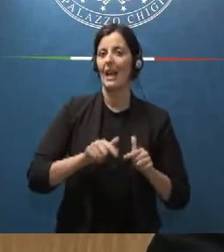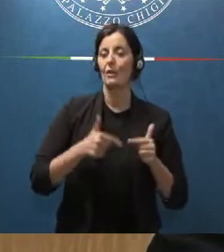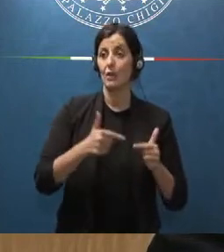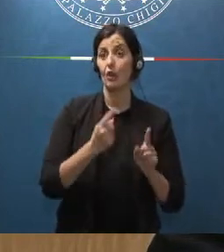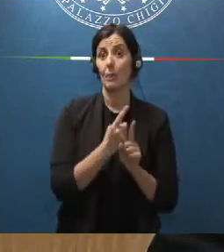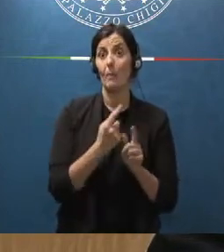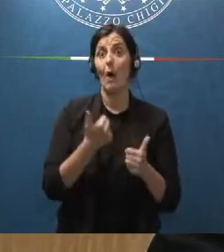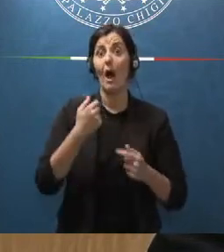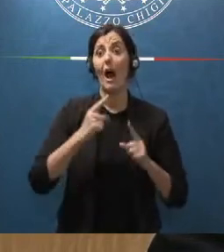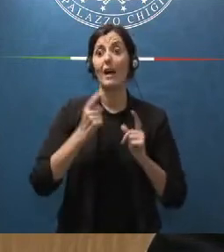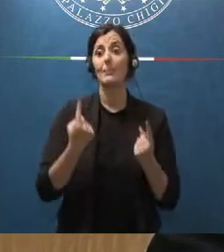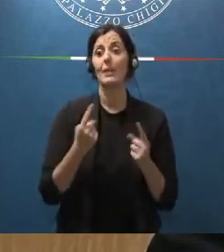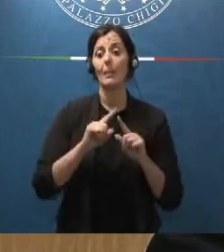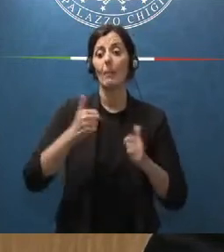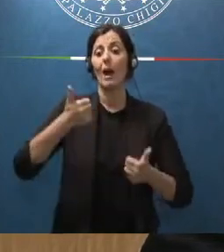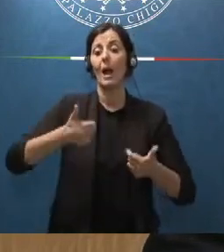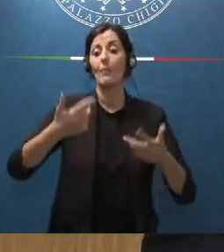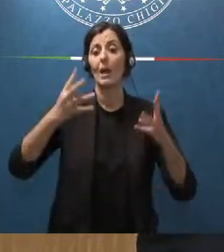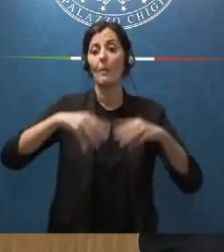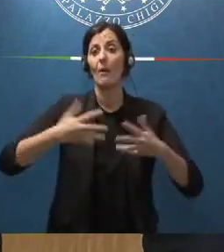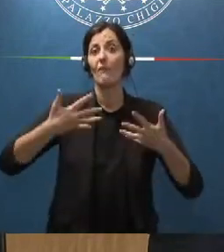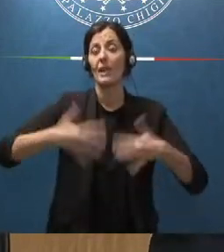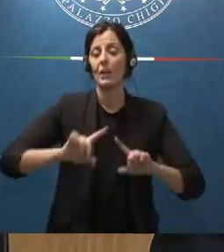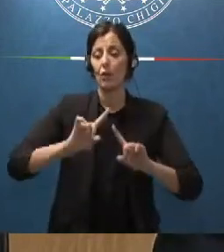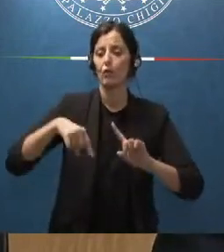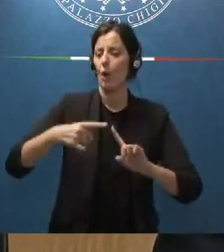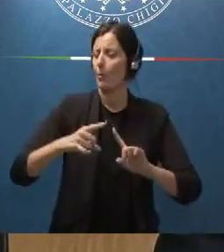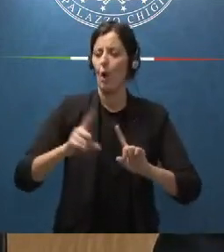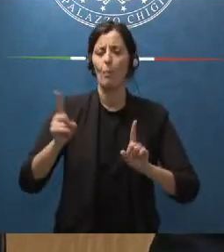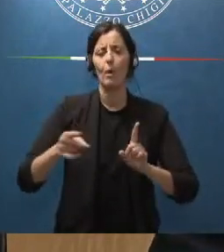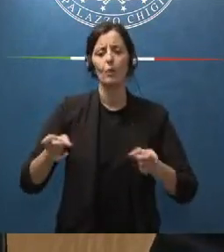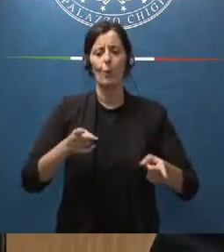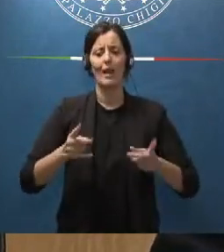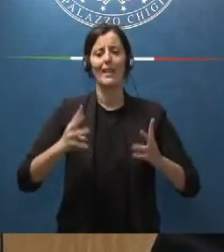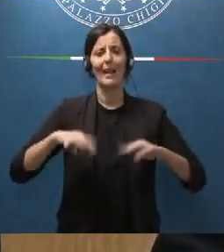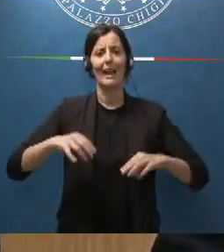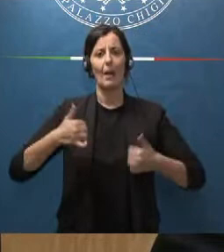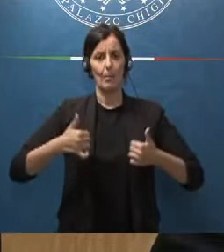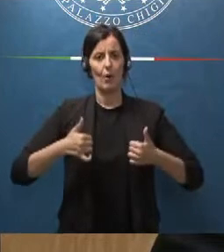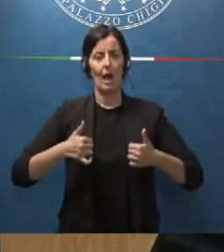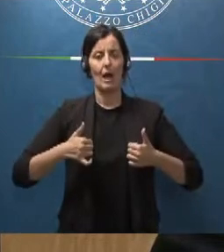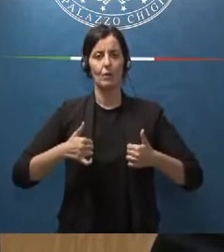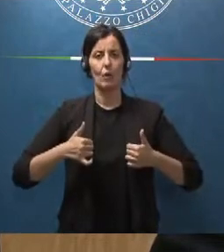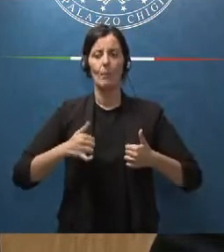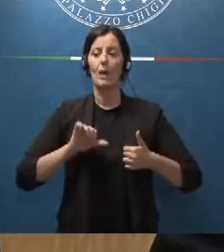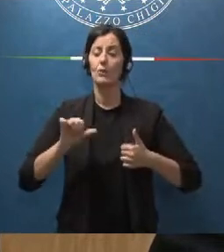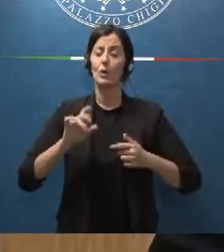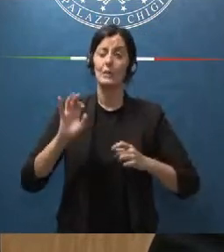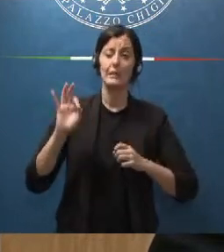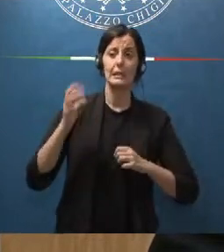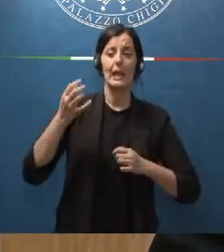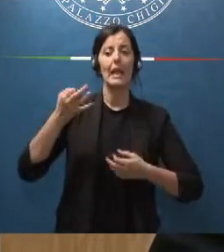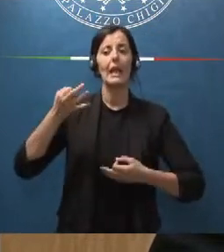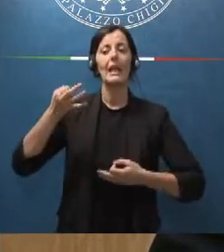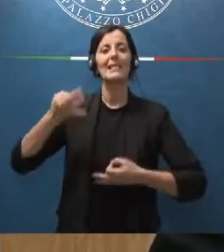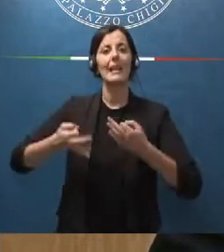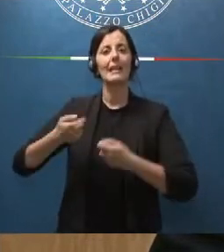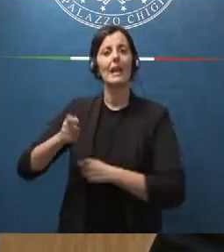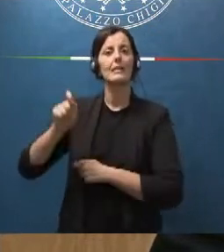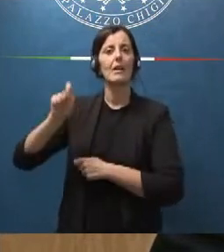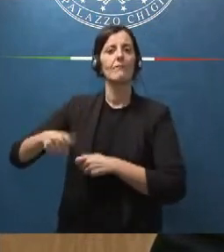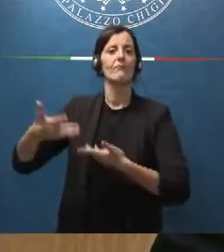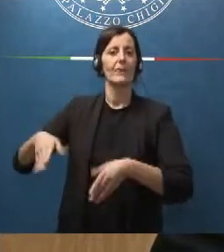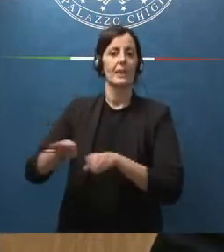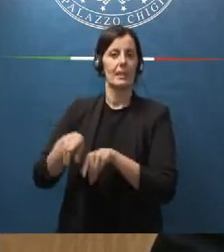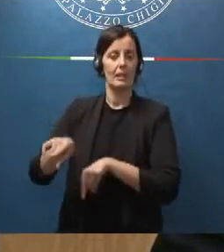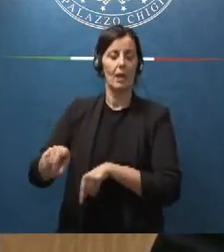la fine del campionato questo avverrà anche durante il campionato ma come ho detto soltanto in caso di sentenze passate in giudicato questo